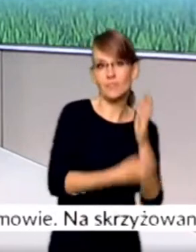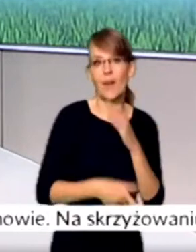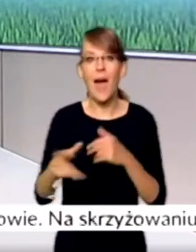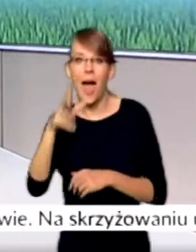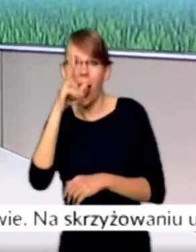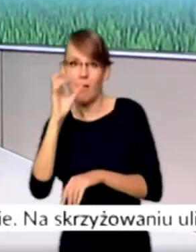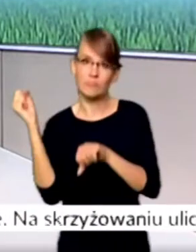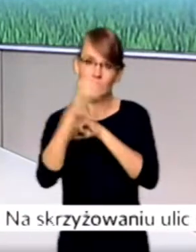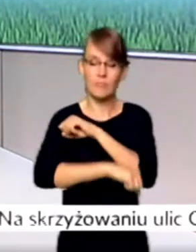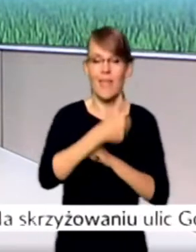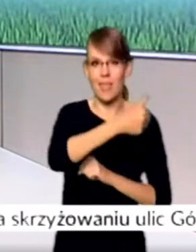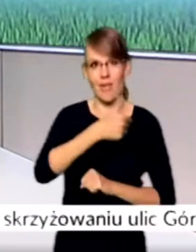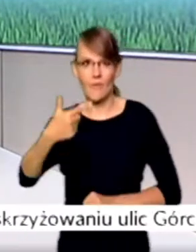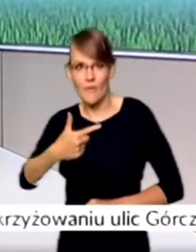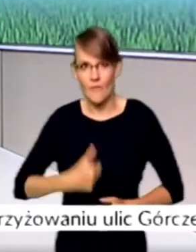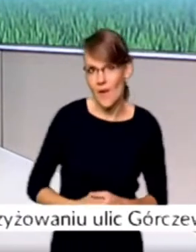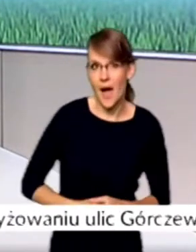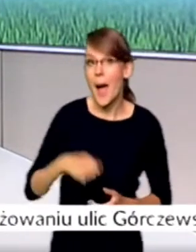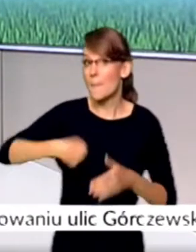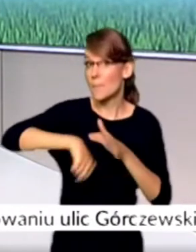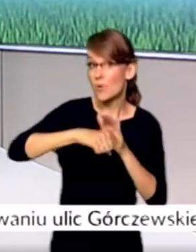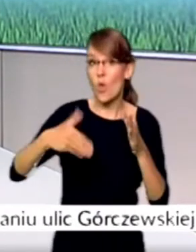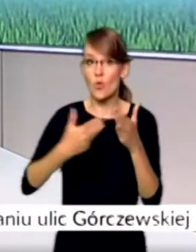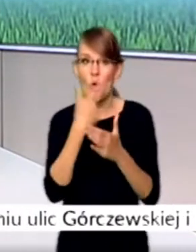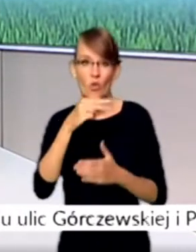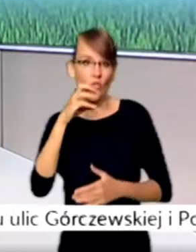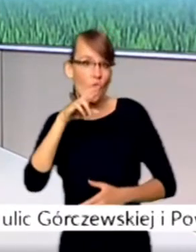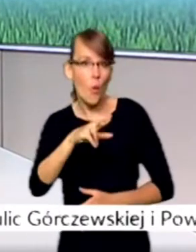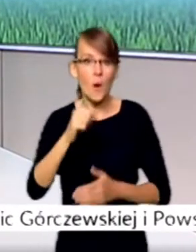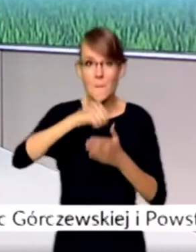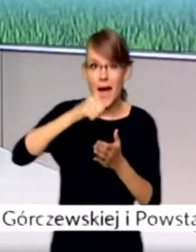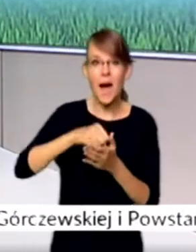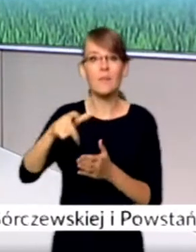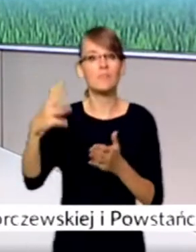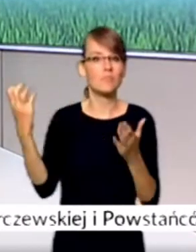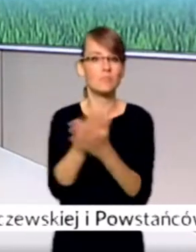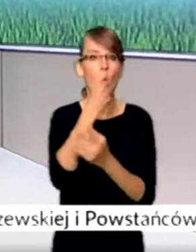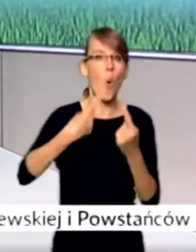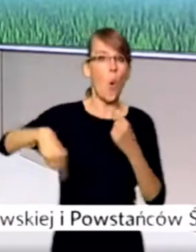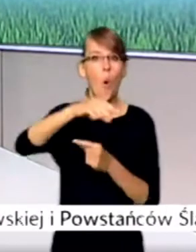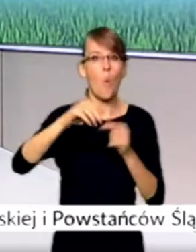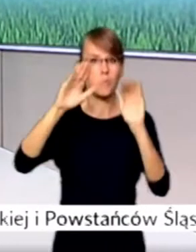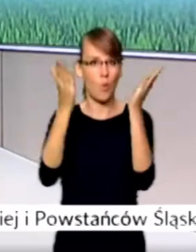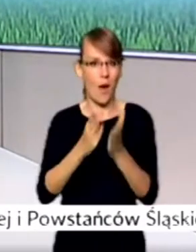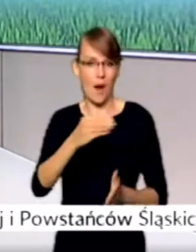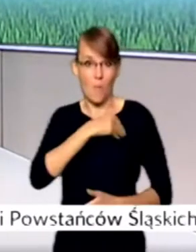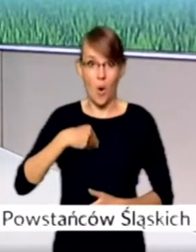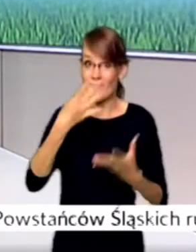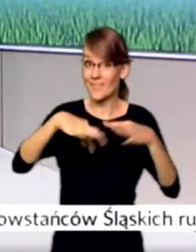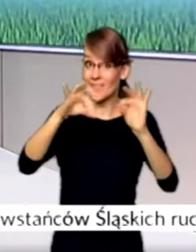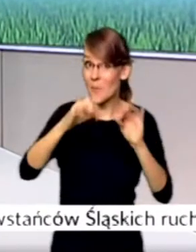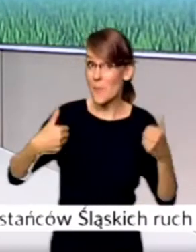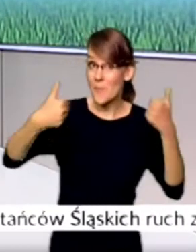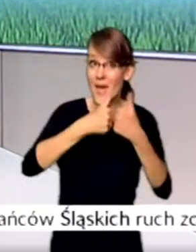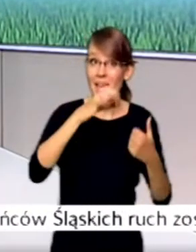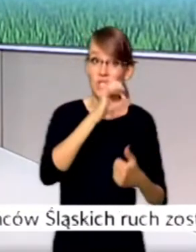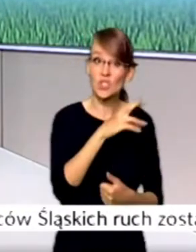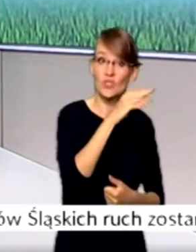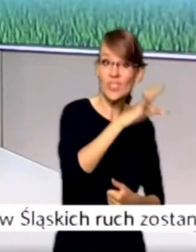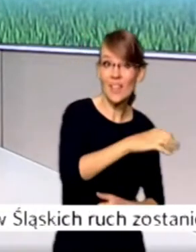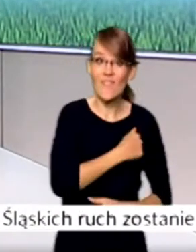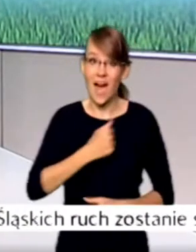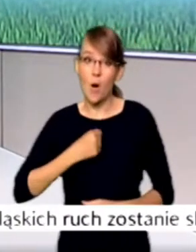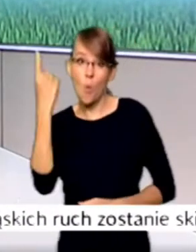do dwóch. Tymczasem piłkarze z Nowego Dworu Mazowieckiego zdobyli Okręgowy Puchar Polski. Finałowy mecz świtu z warszawskim